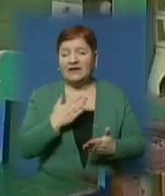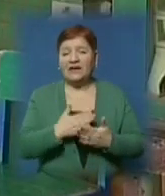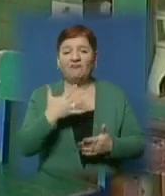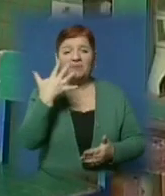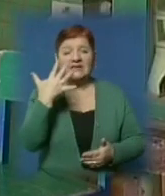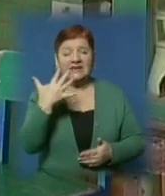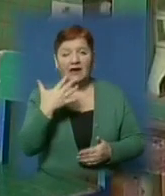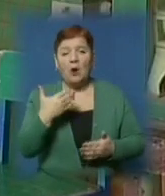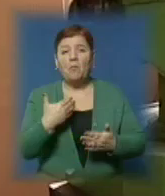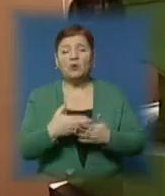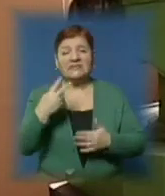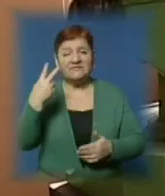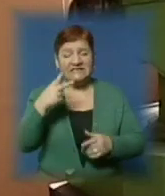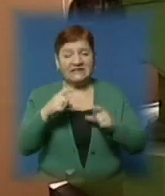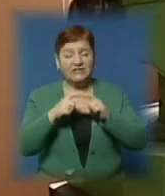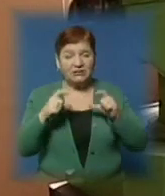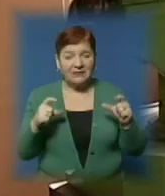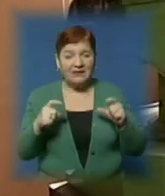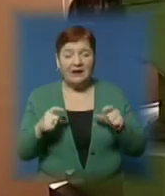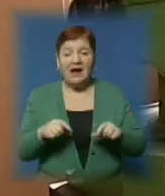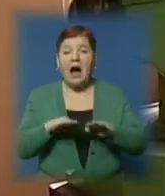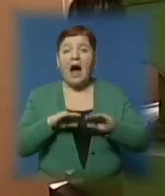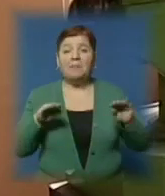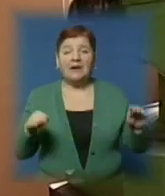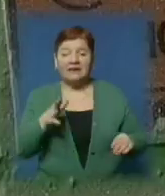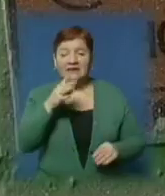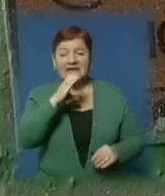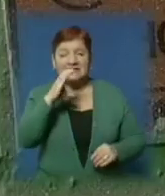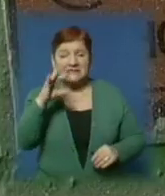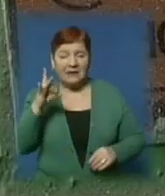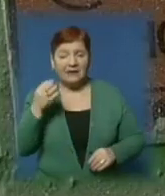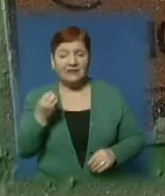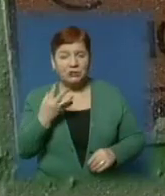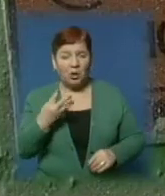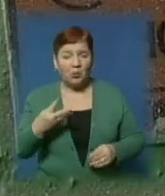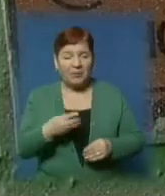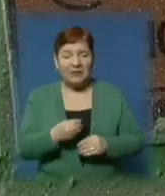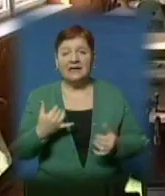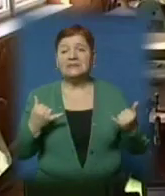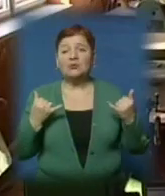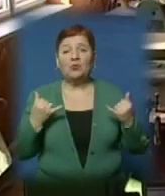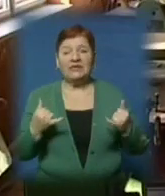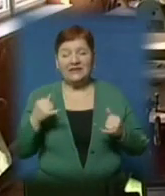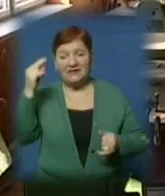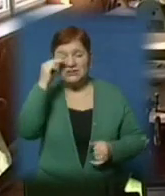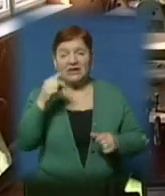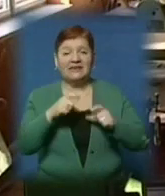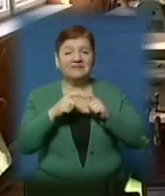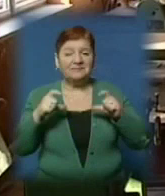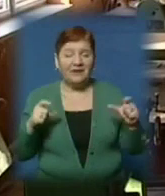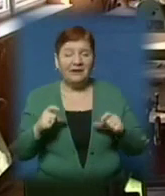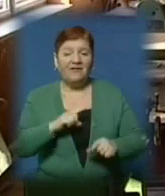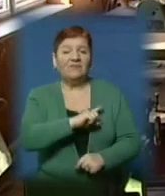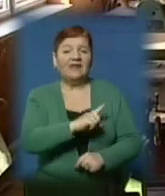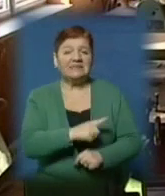п'яти із понад 20 шкіл. Апарати придбали ще за часів Радянського Союзу. Нині ж працівники навчальних закладів власними